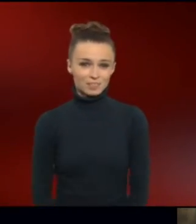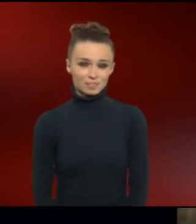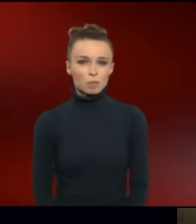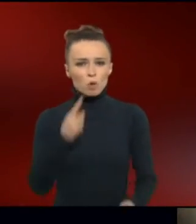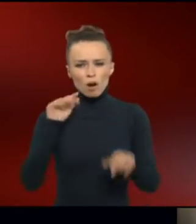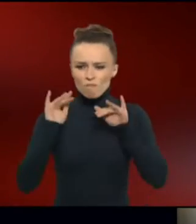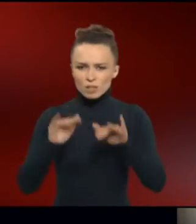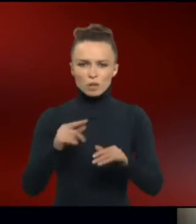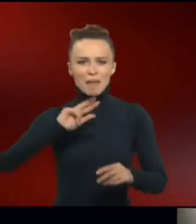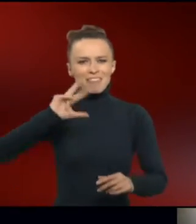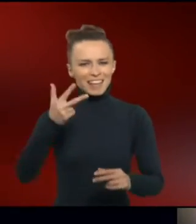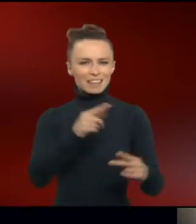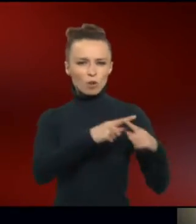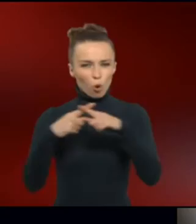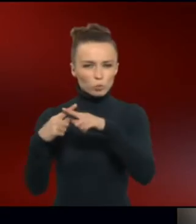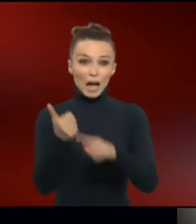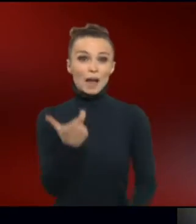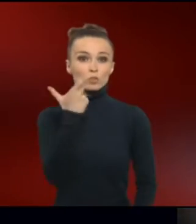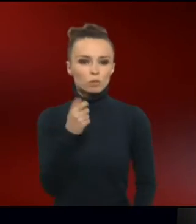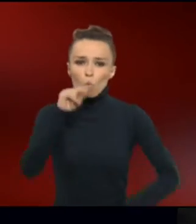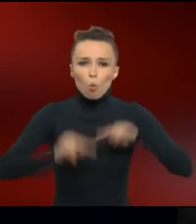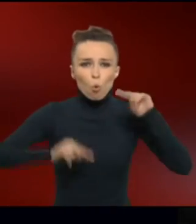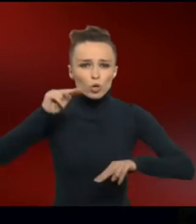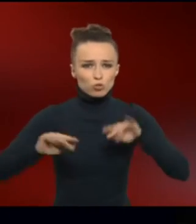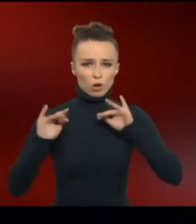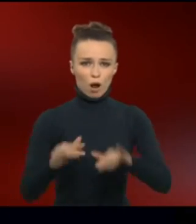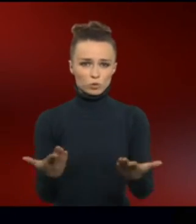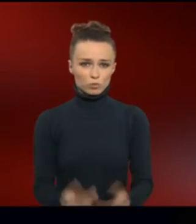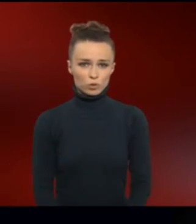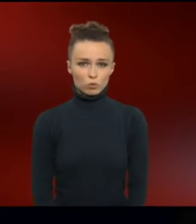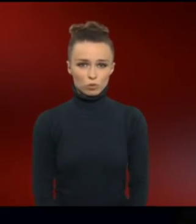Auswirkungen des dritten Chromosoms 21 können ganz unterschiedlich sein.